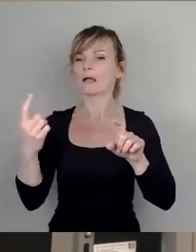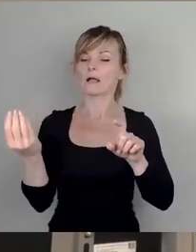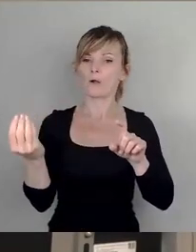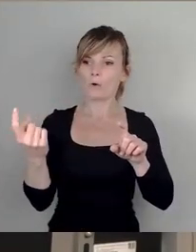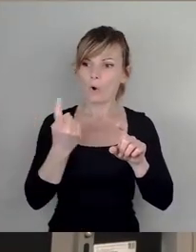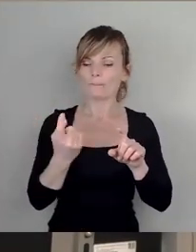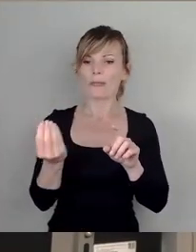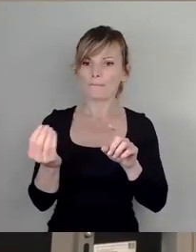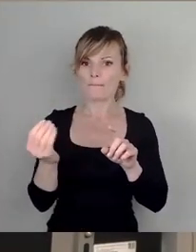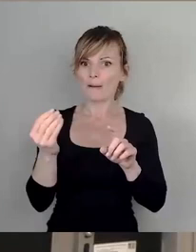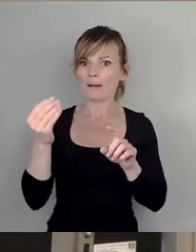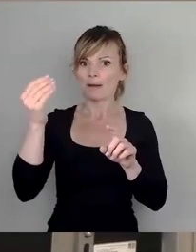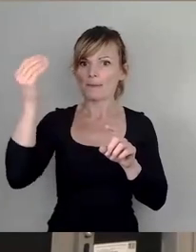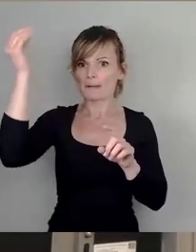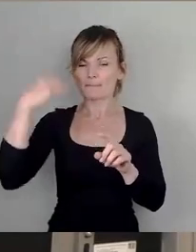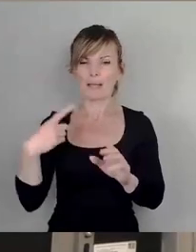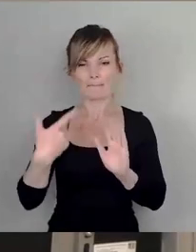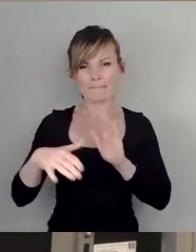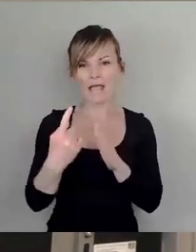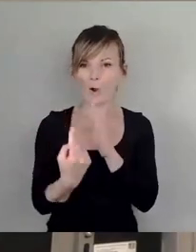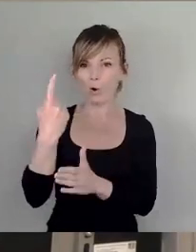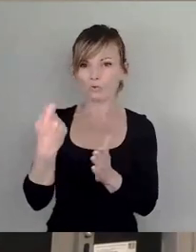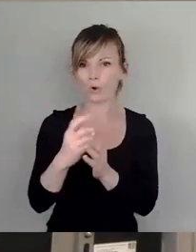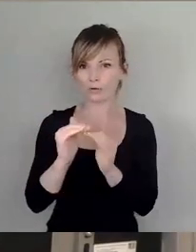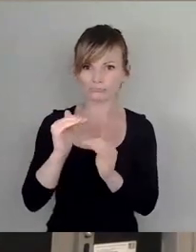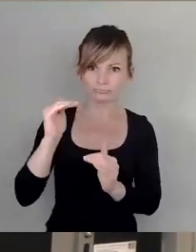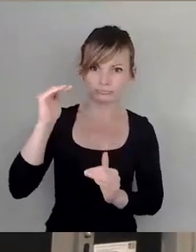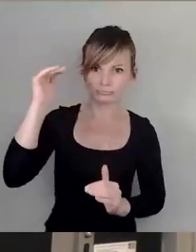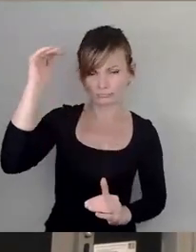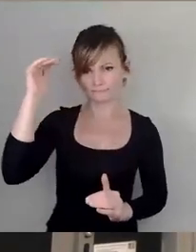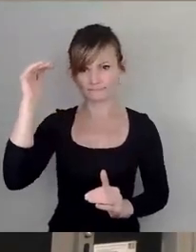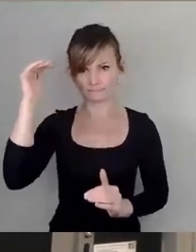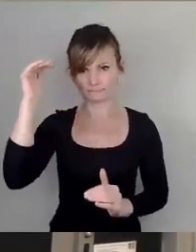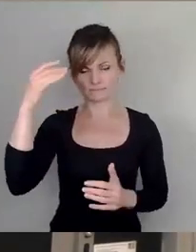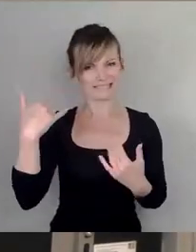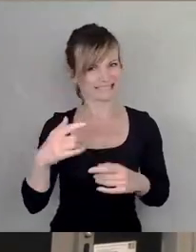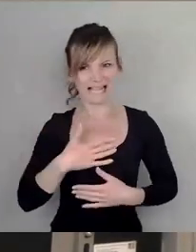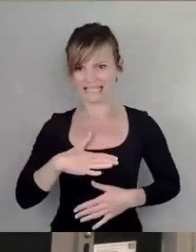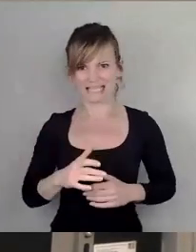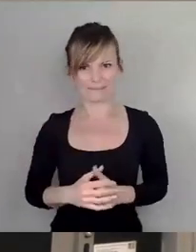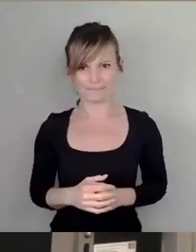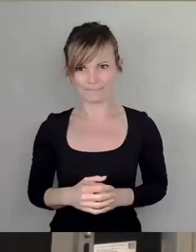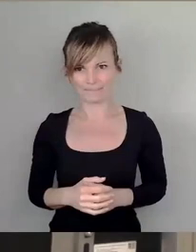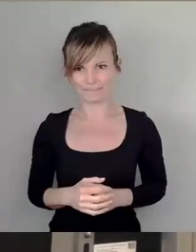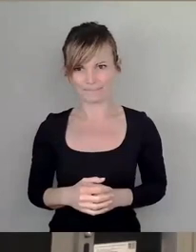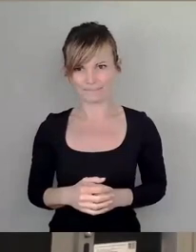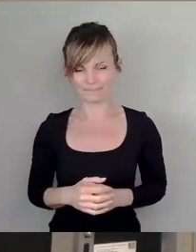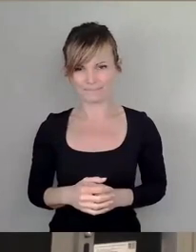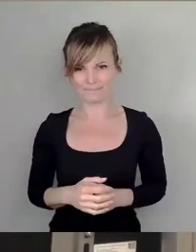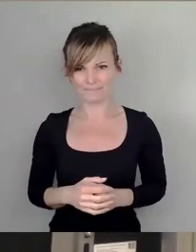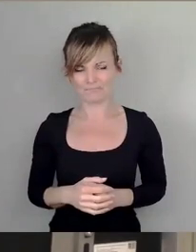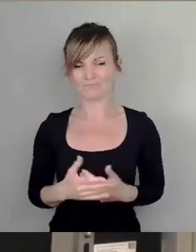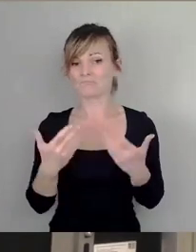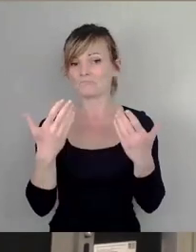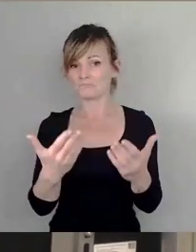Das ausgesprochen unangenehm. All das will unser Antrag nicht antasten. Kann er auch eigentlich nicht,